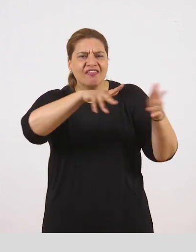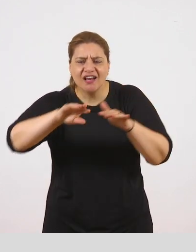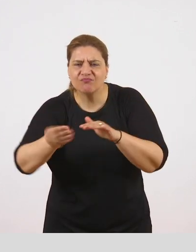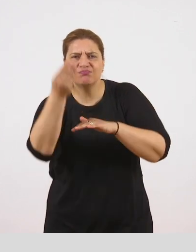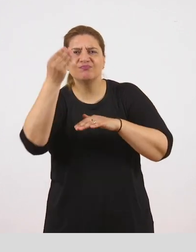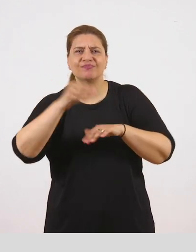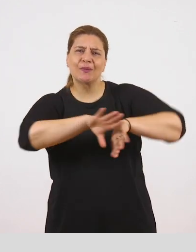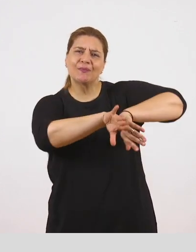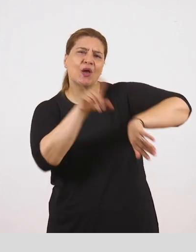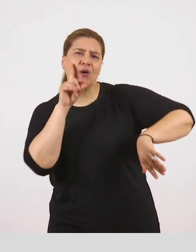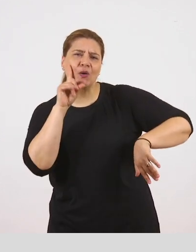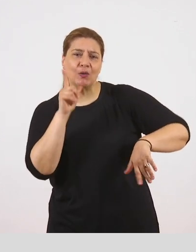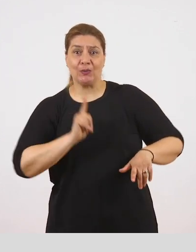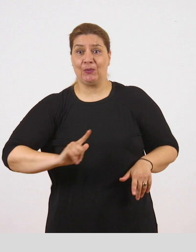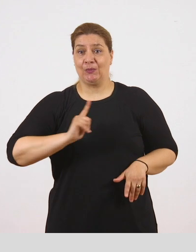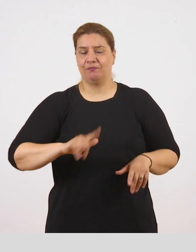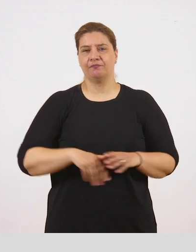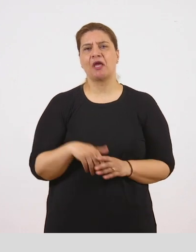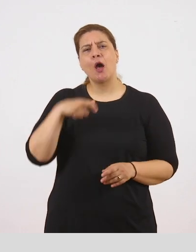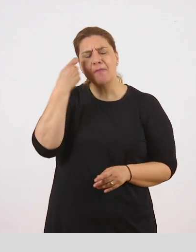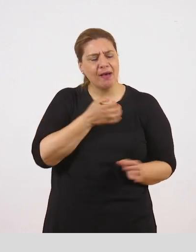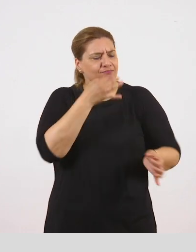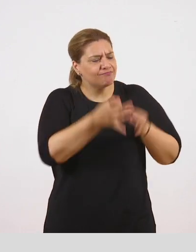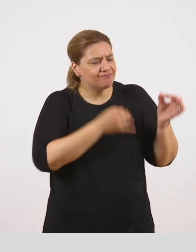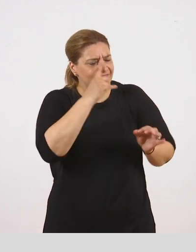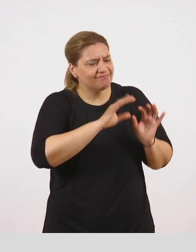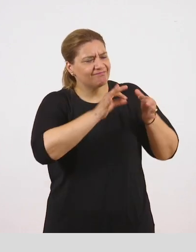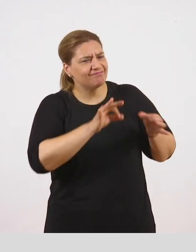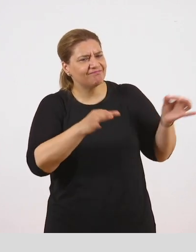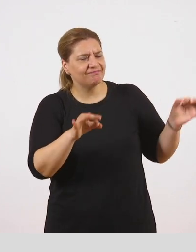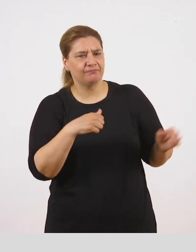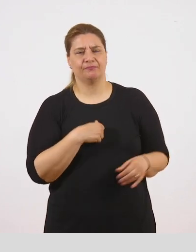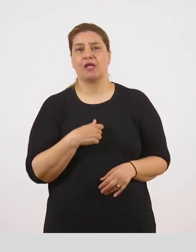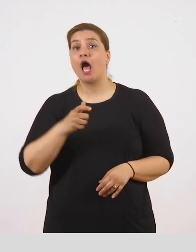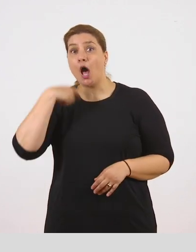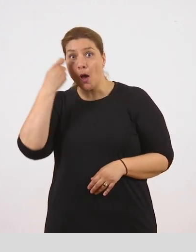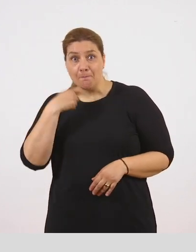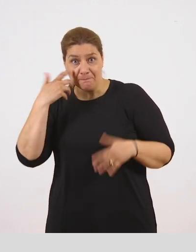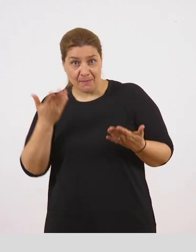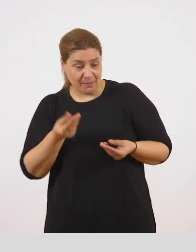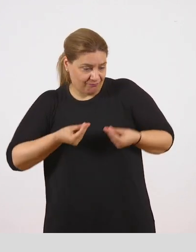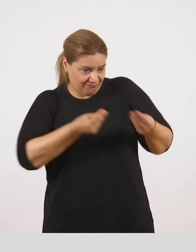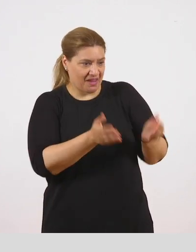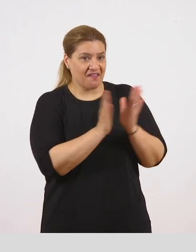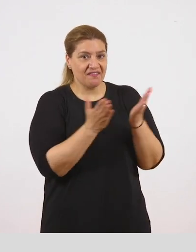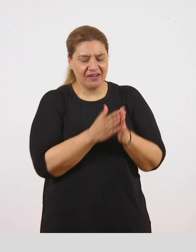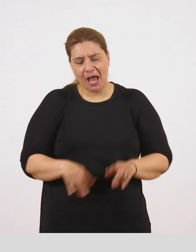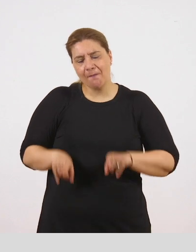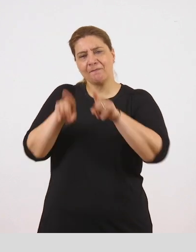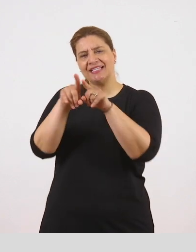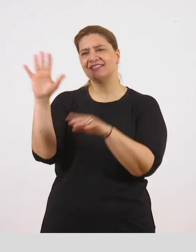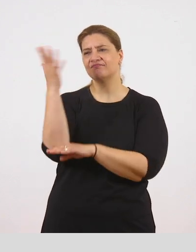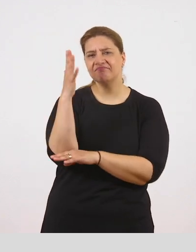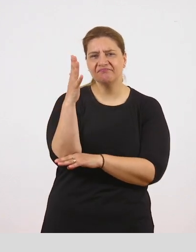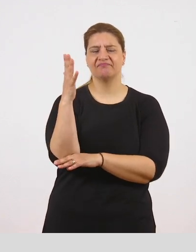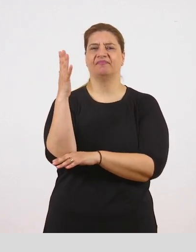παραμύθια. Από εκείνη έμαθα να διαβάζω λογοτεχνικά βιβλία. Το βράδυ αράζαμε κάτω από τη λεύκα τα καλοκαίρια ή